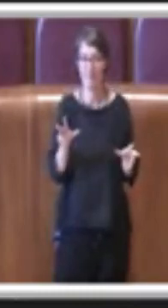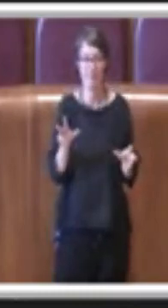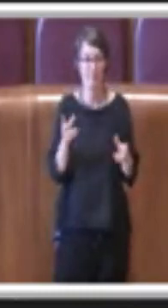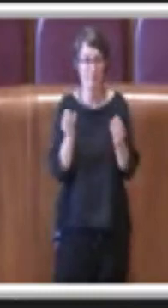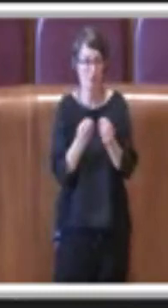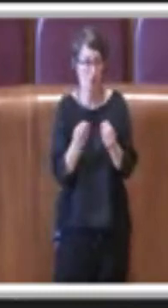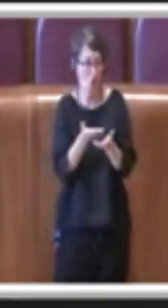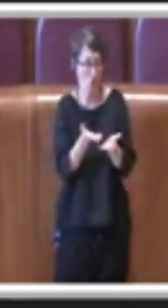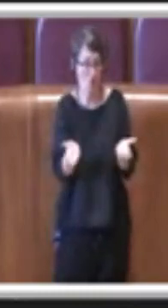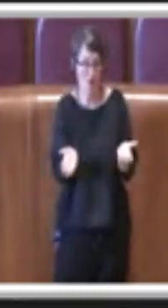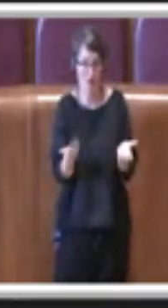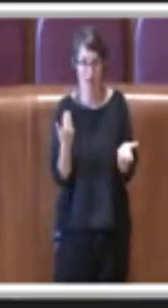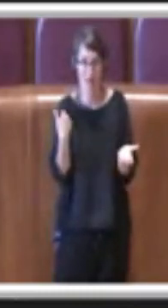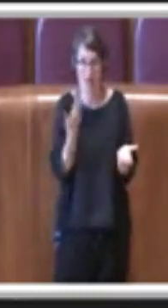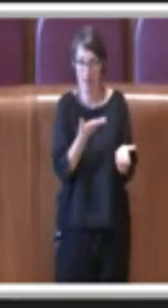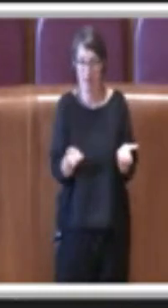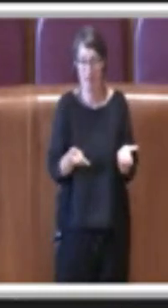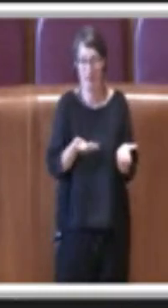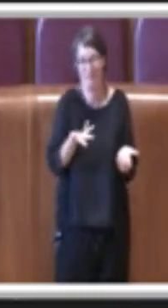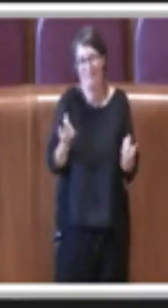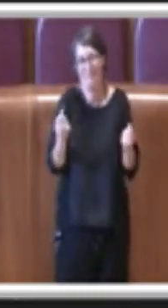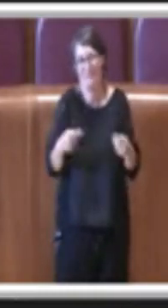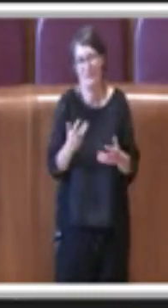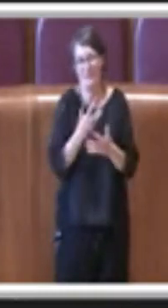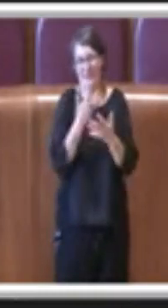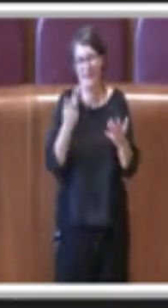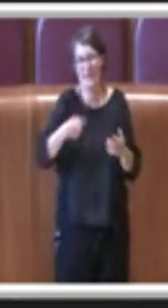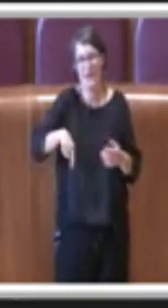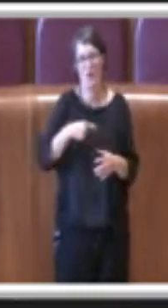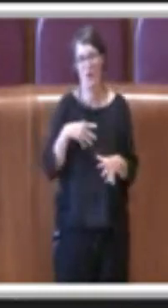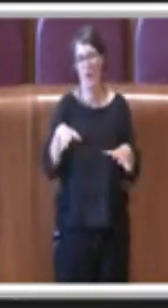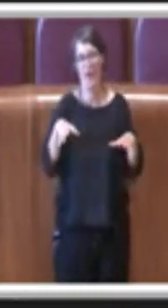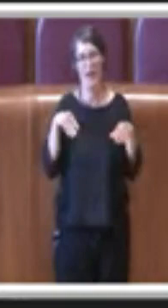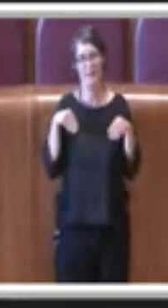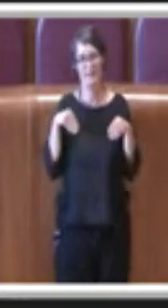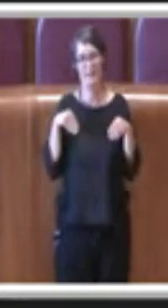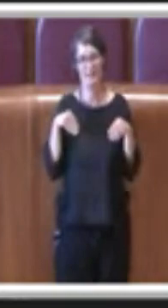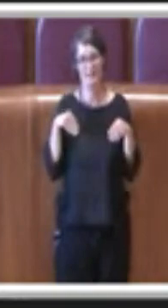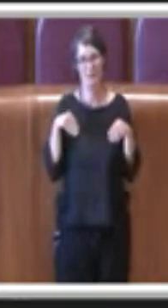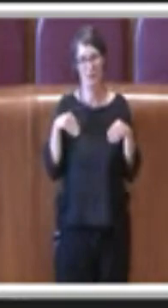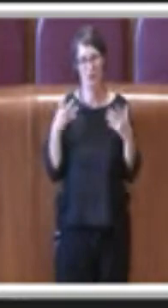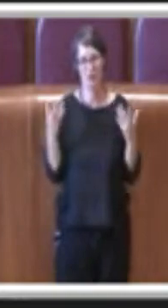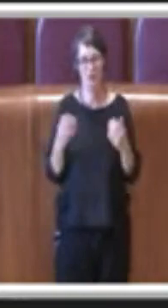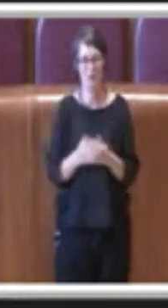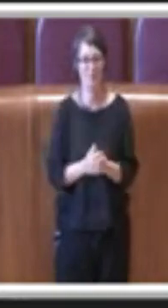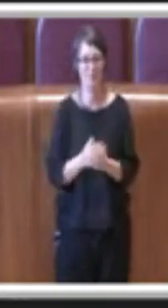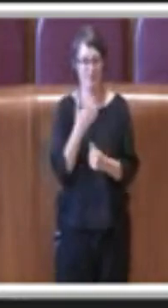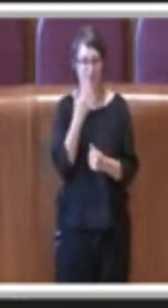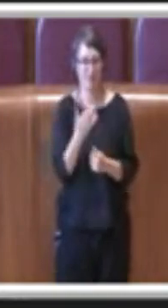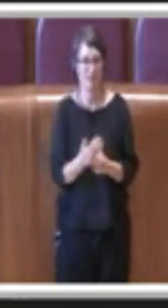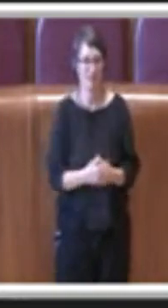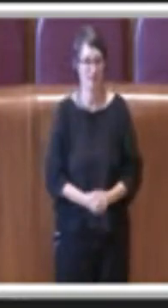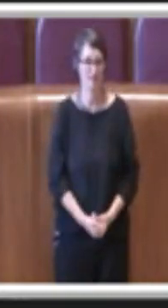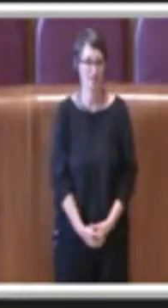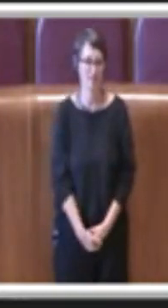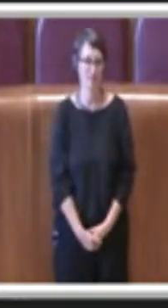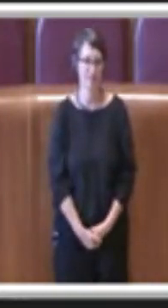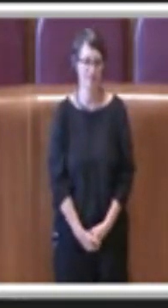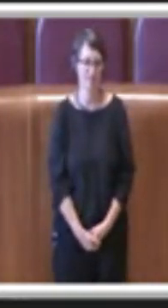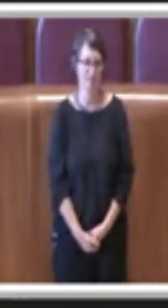ci asterremo e riteniamo a questo punto opportuno astenerci. Grazie Presidente.